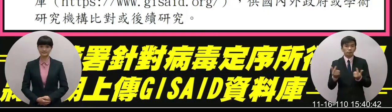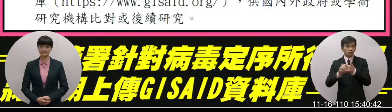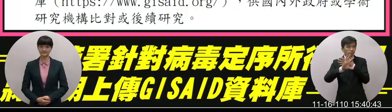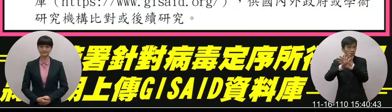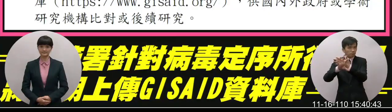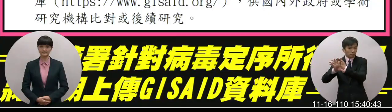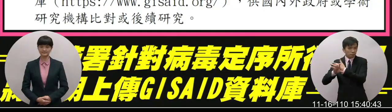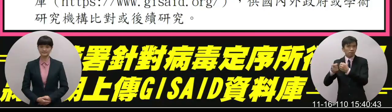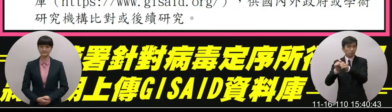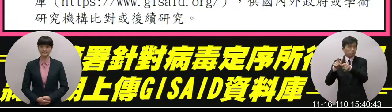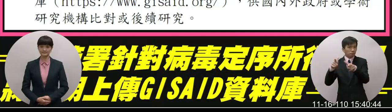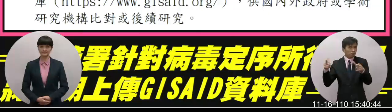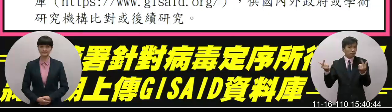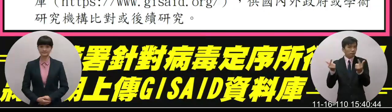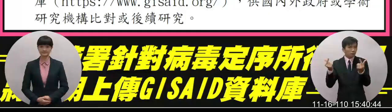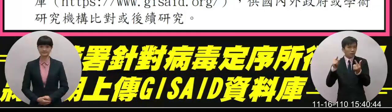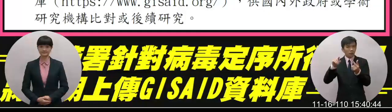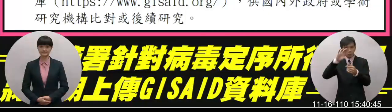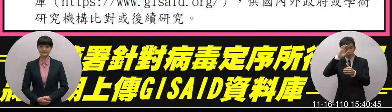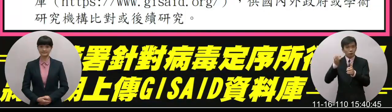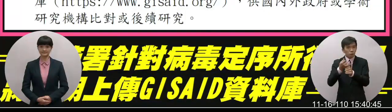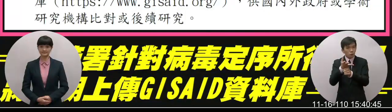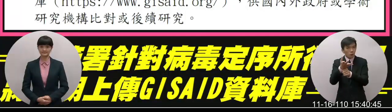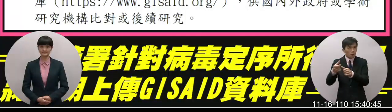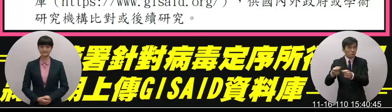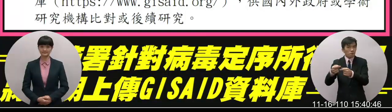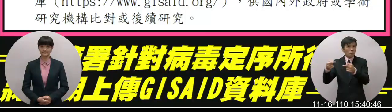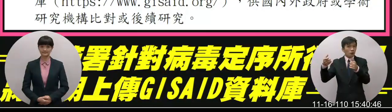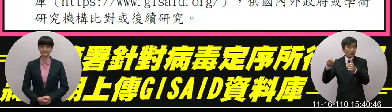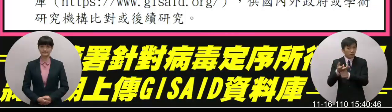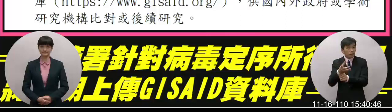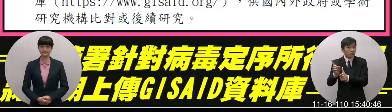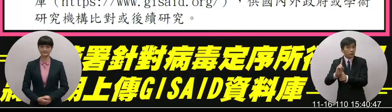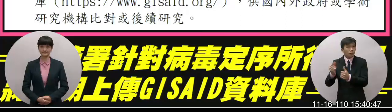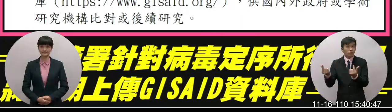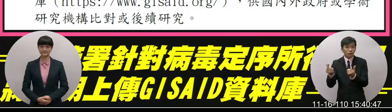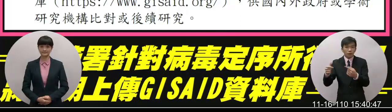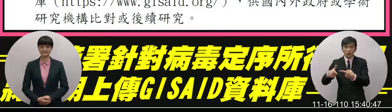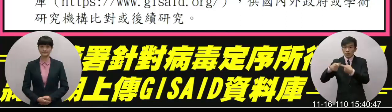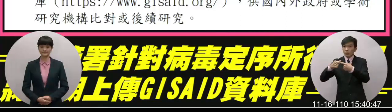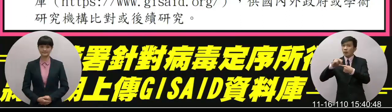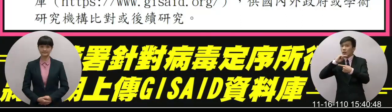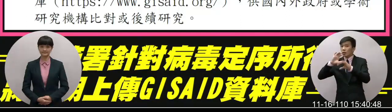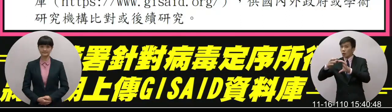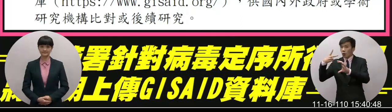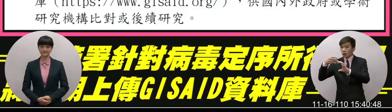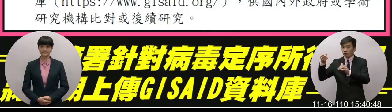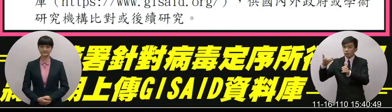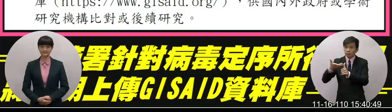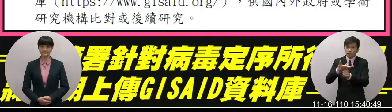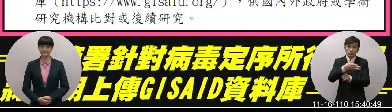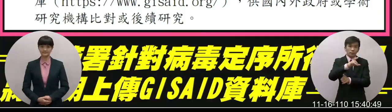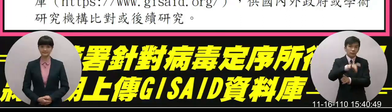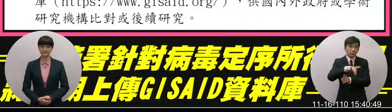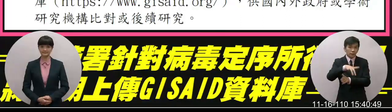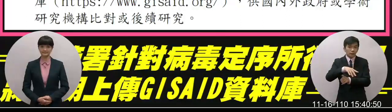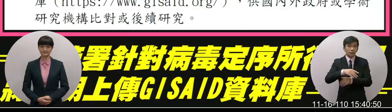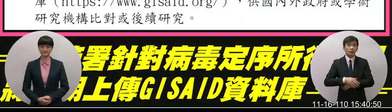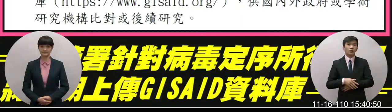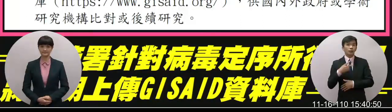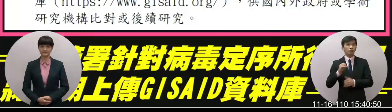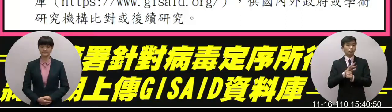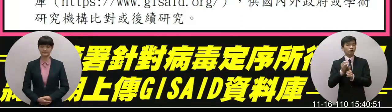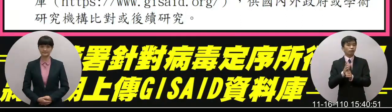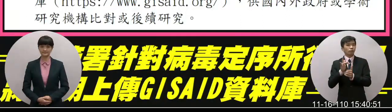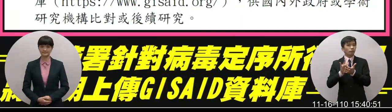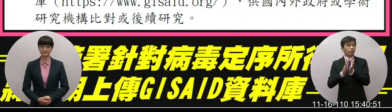全世界Alpha病毒如何擴散是英國擴散到哪幾國然後呢Data病毒是印度擴